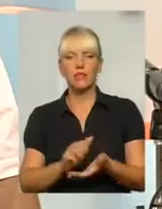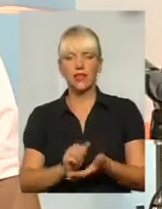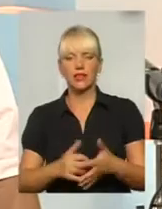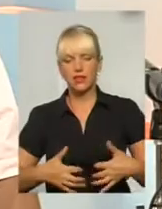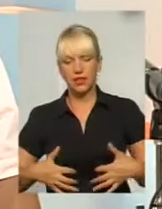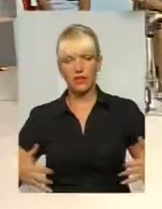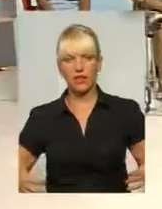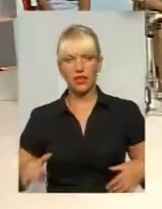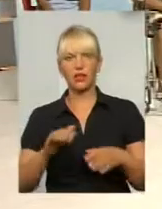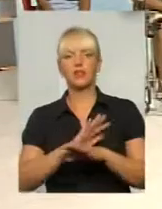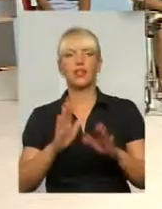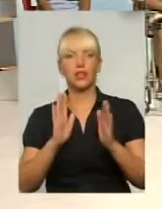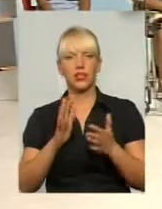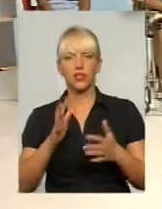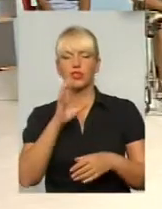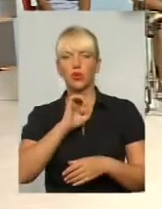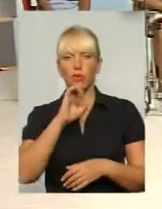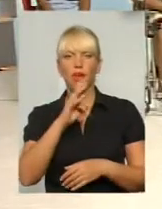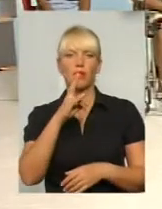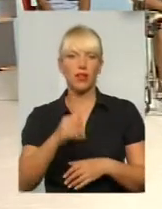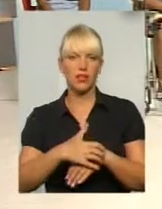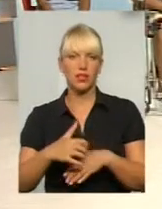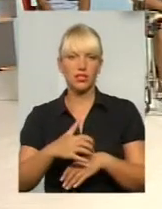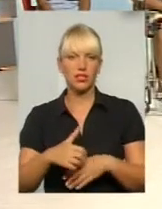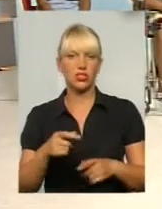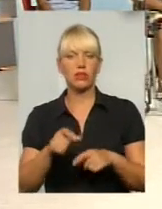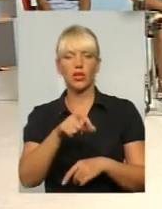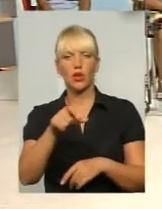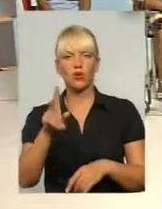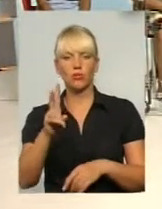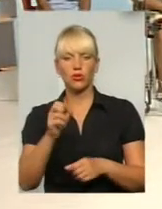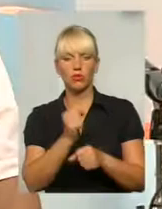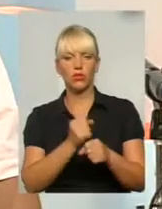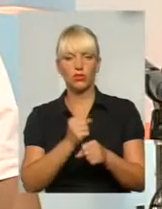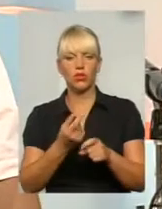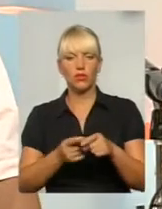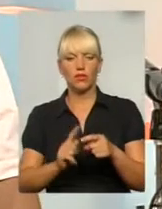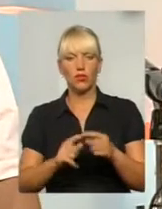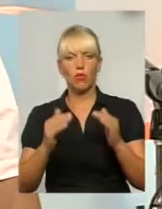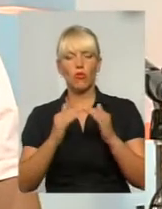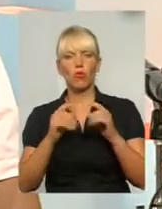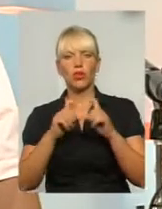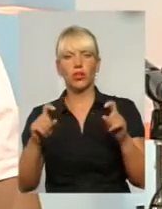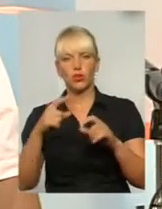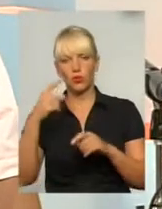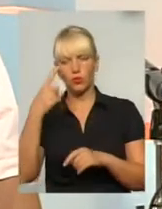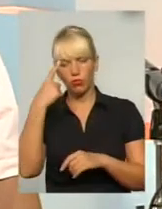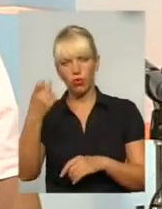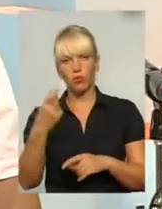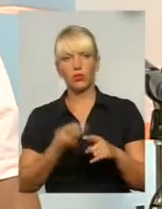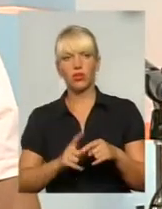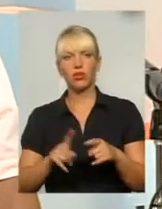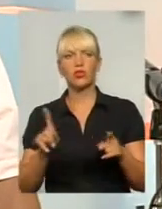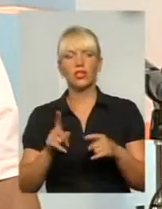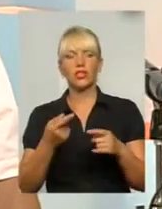собаками, але й кішками. Тому люди, які працюють сьогодні на притулку, попереджені про те, що ми цей вид